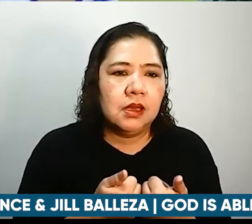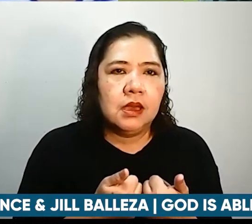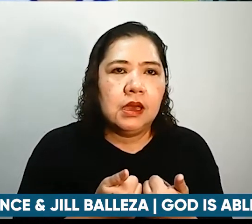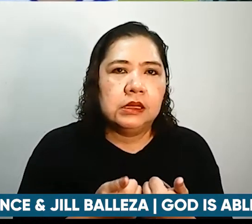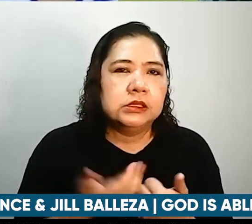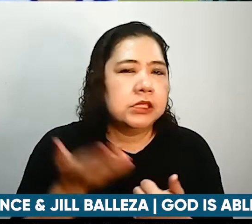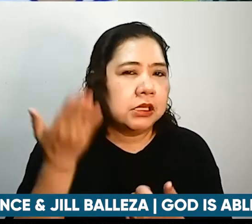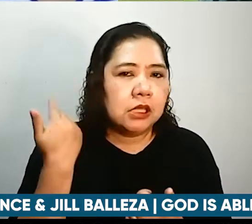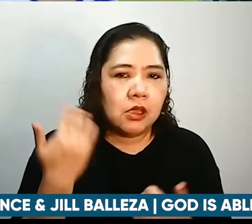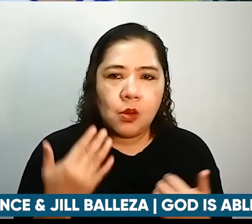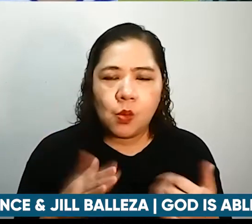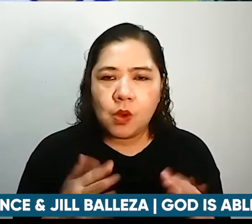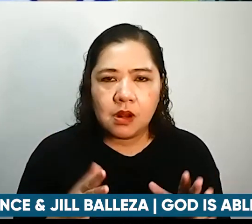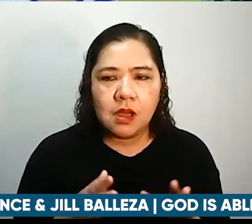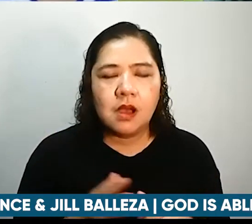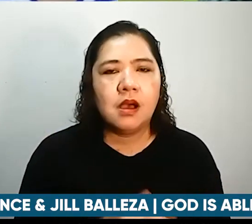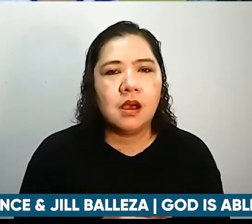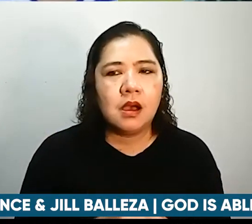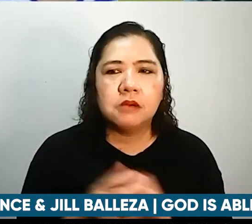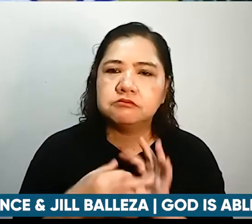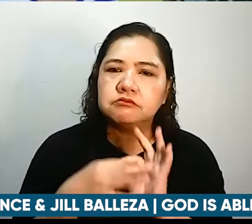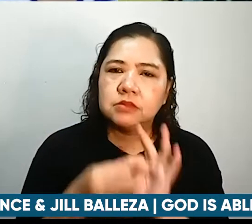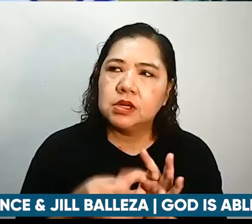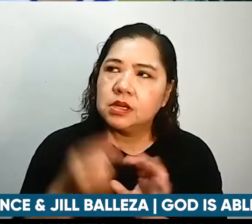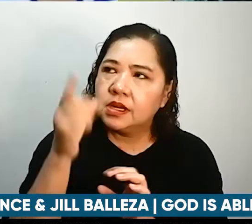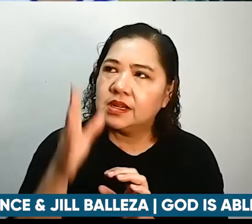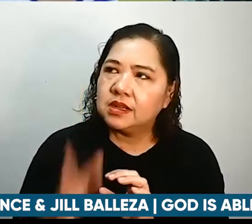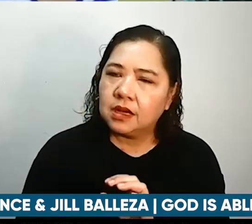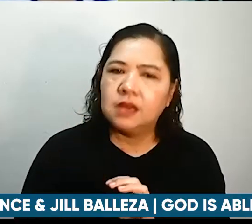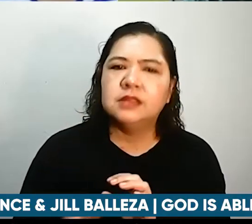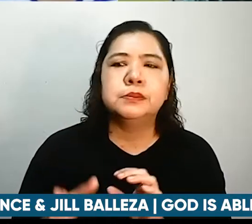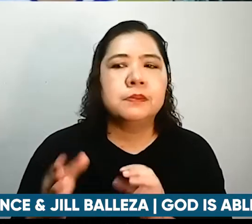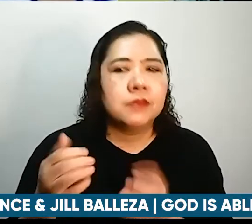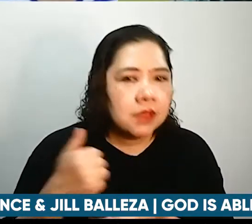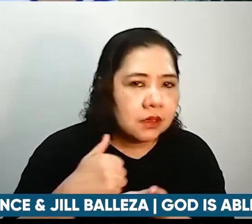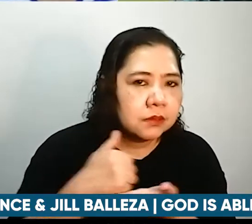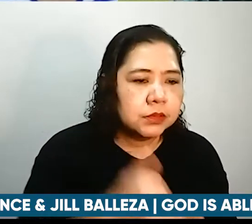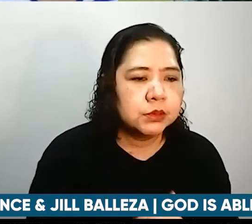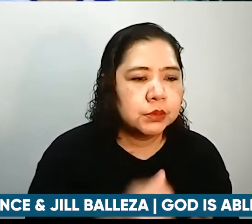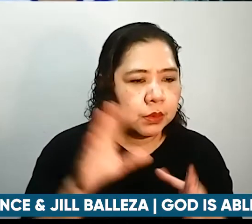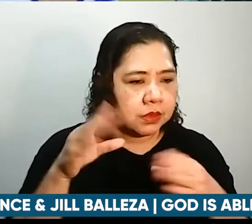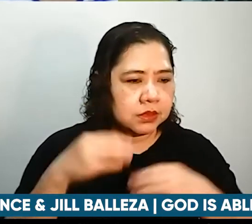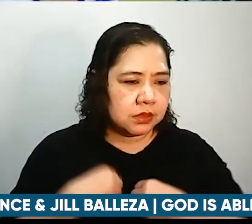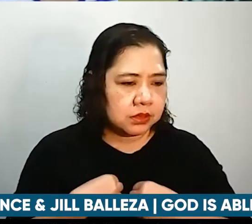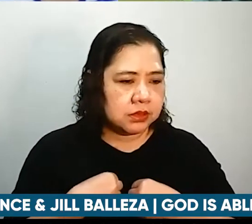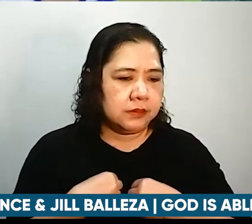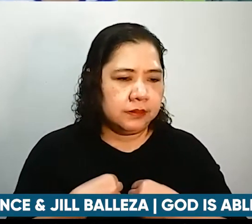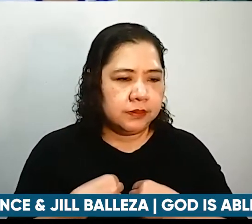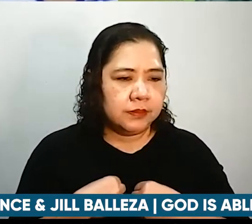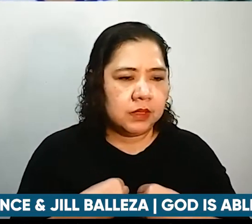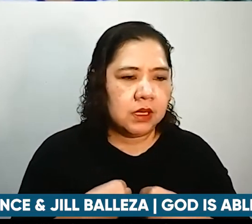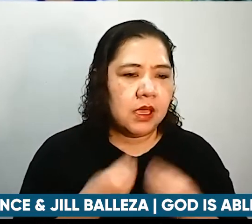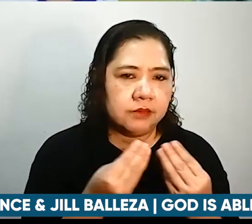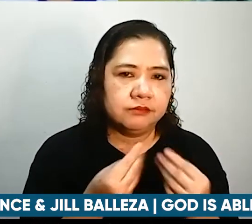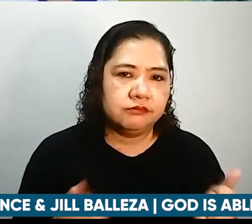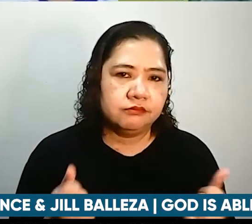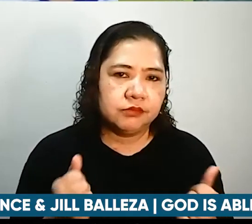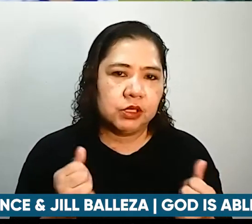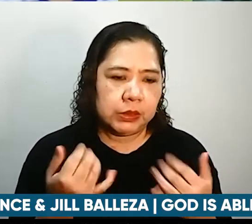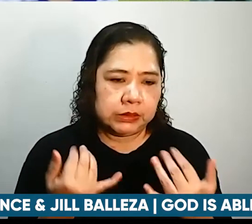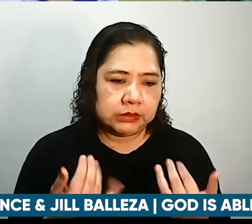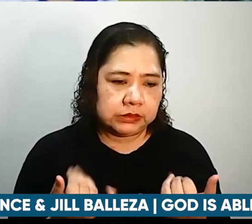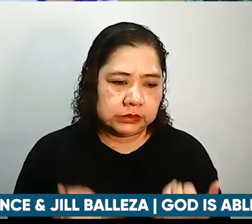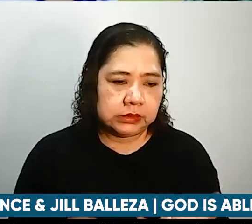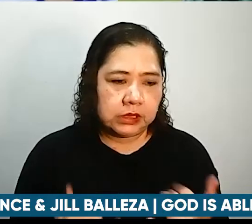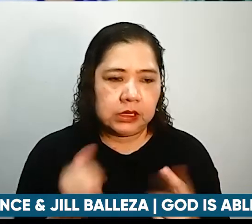tinawid kayo ni Lord in terms of accepting but also thriving in your present circumstance sa akin po